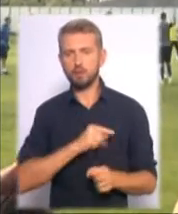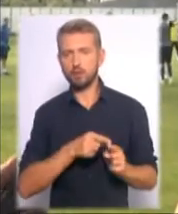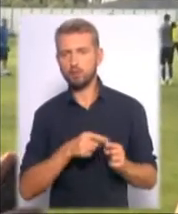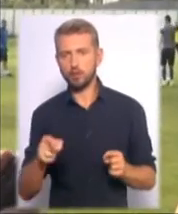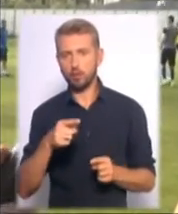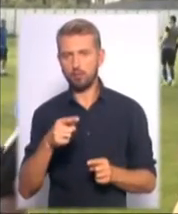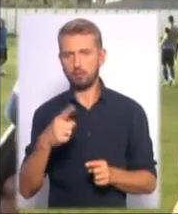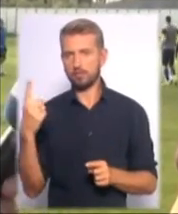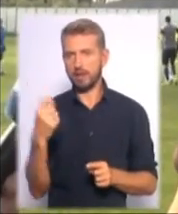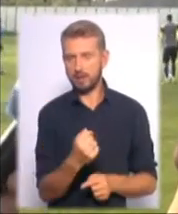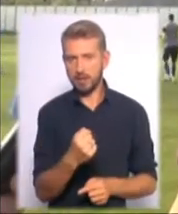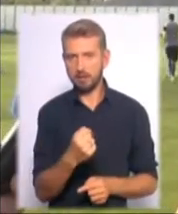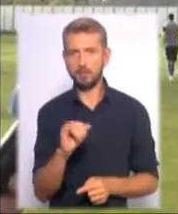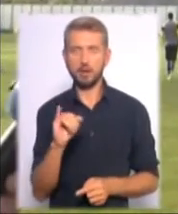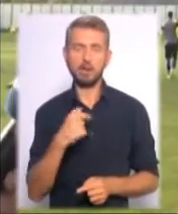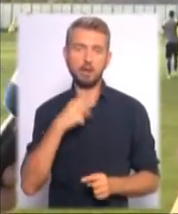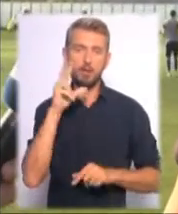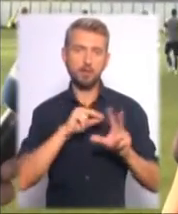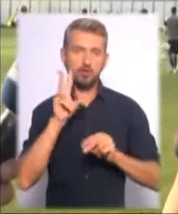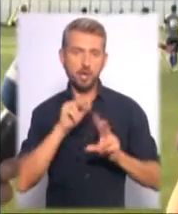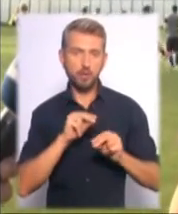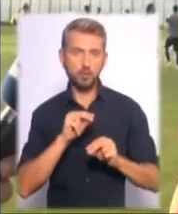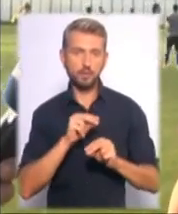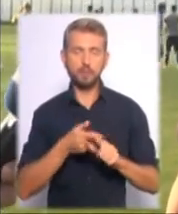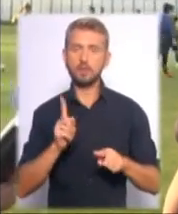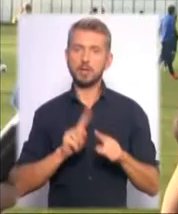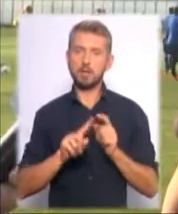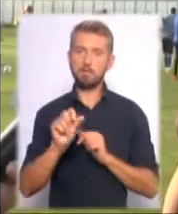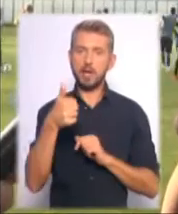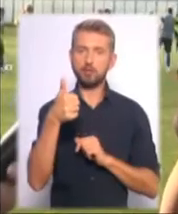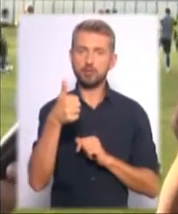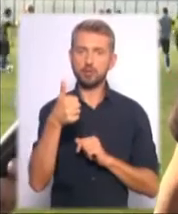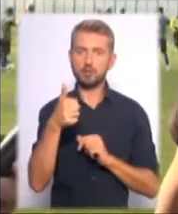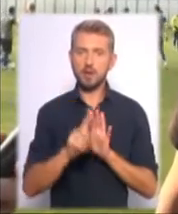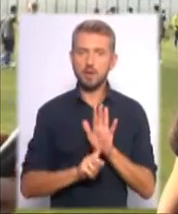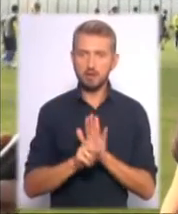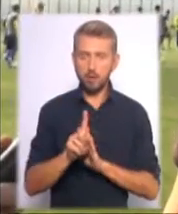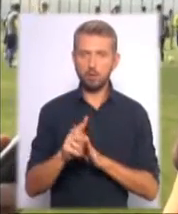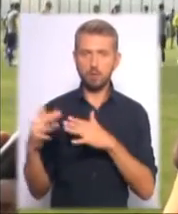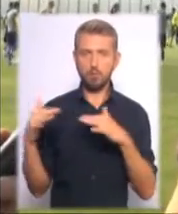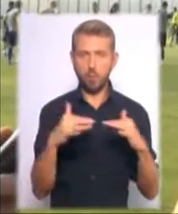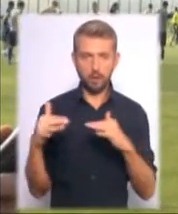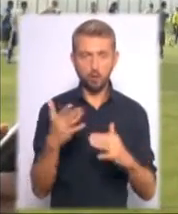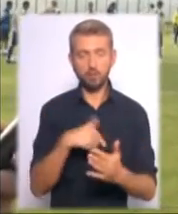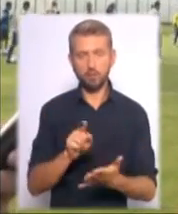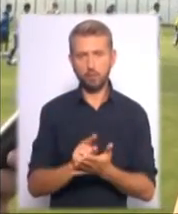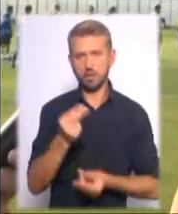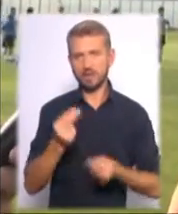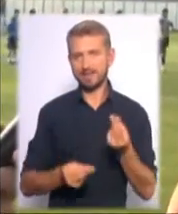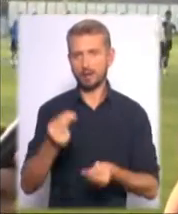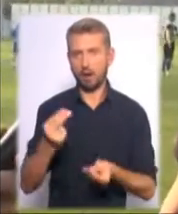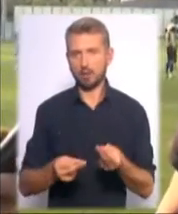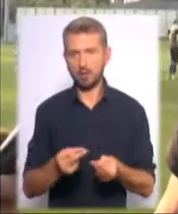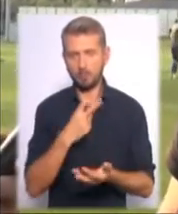неділи. І я вважаю, цей перший старт у поєдинок ми повинні зіграти, думаю,